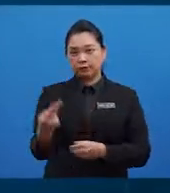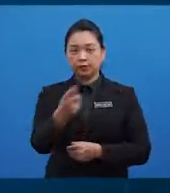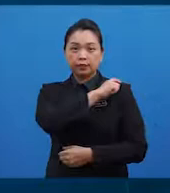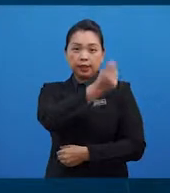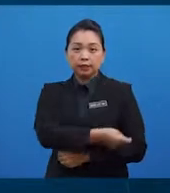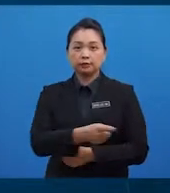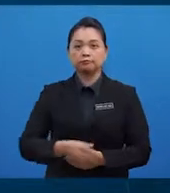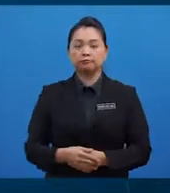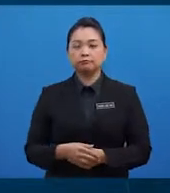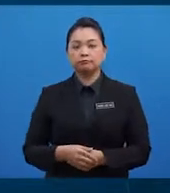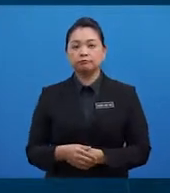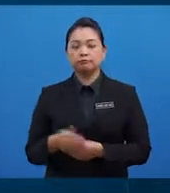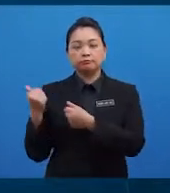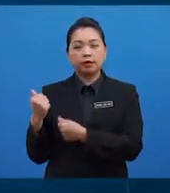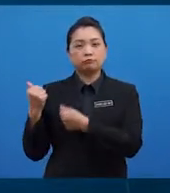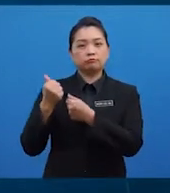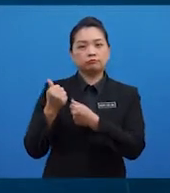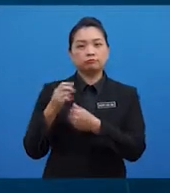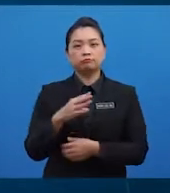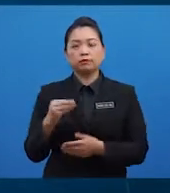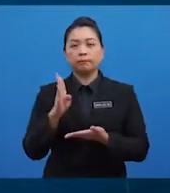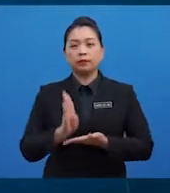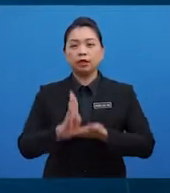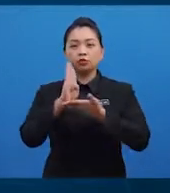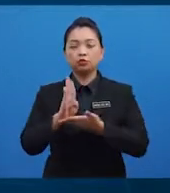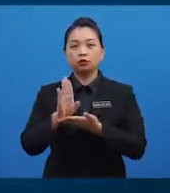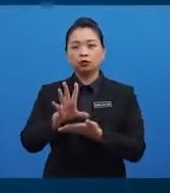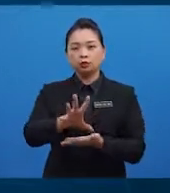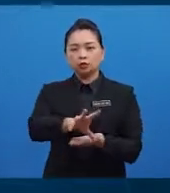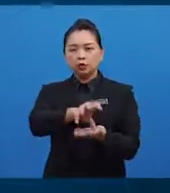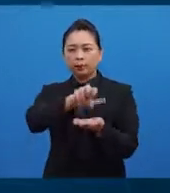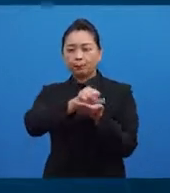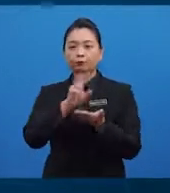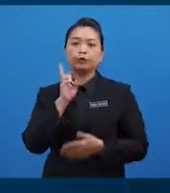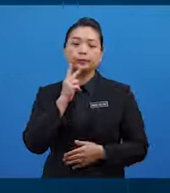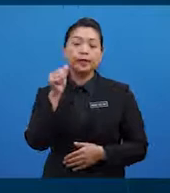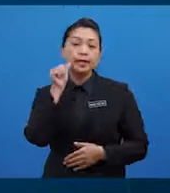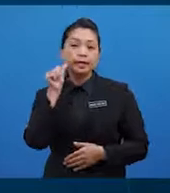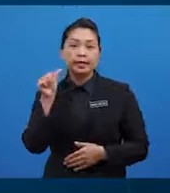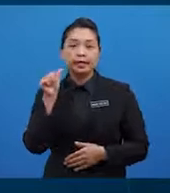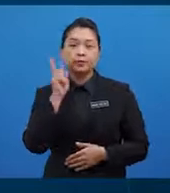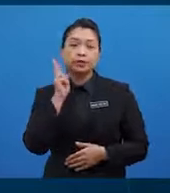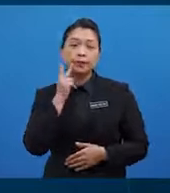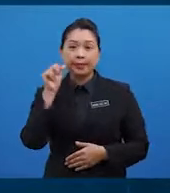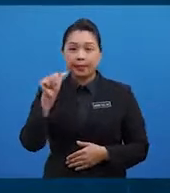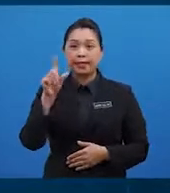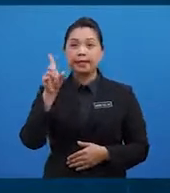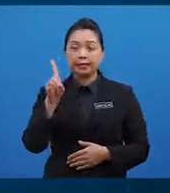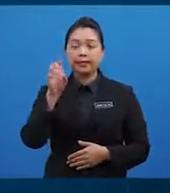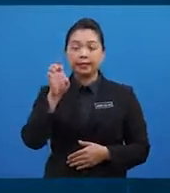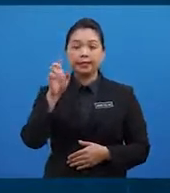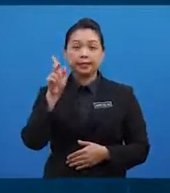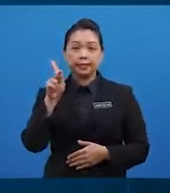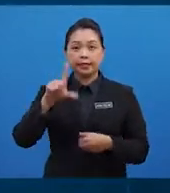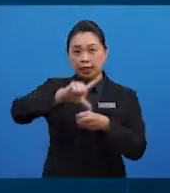Mengangkut dan membantu penyerapan vitamin A, D, I dan K yang